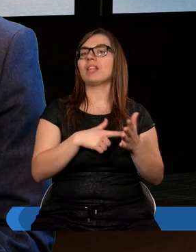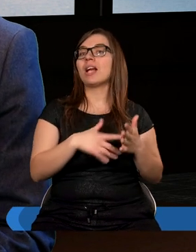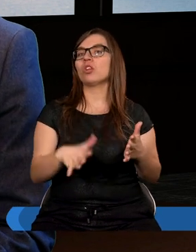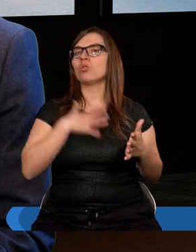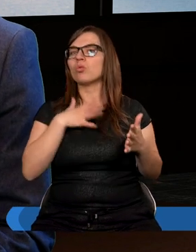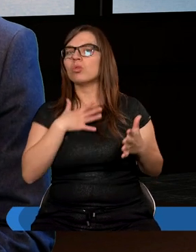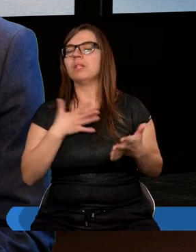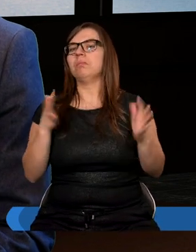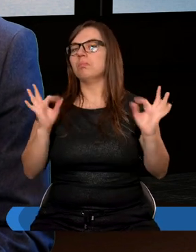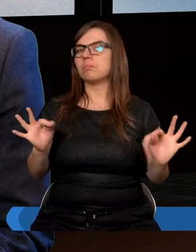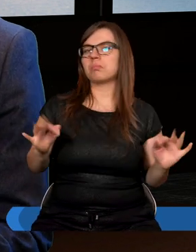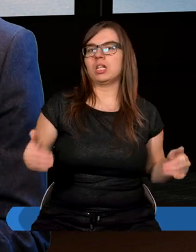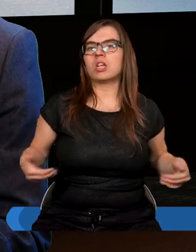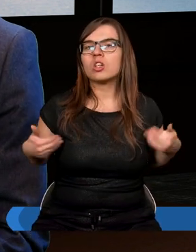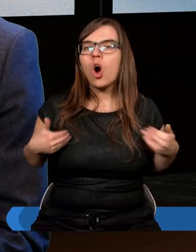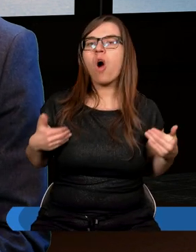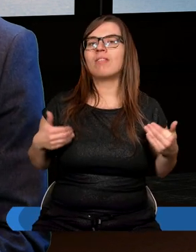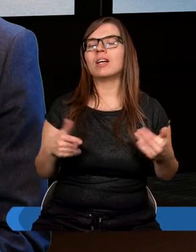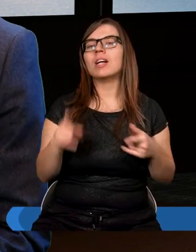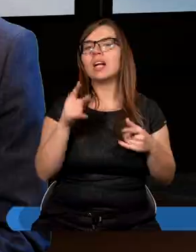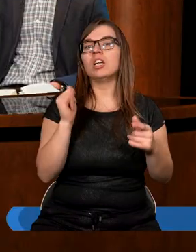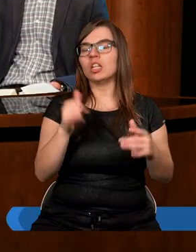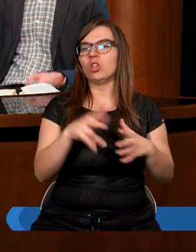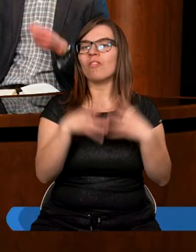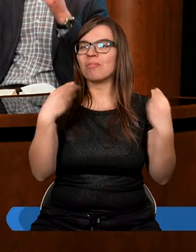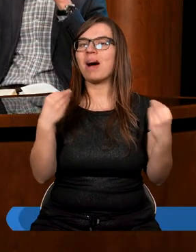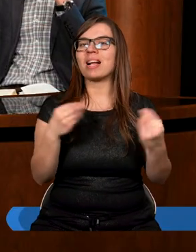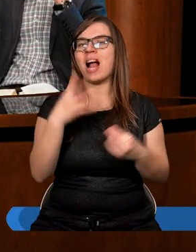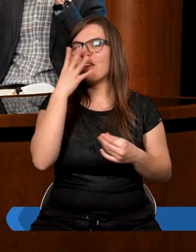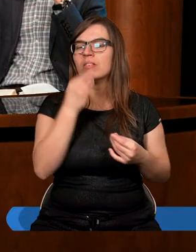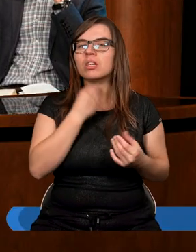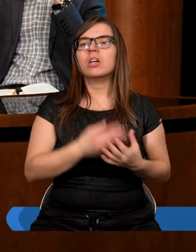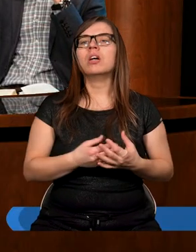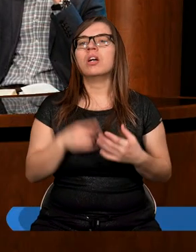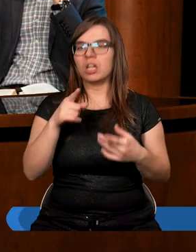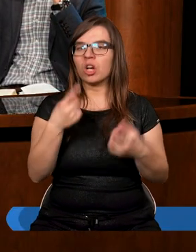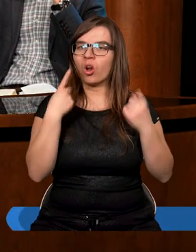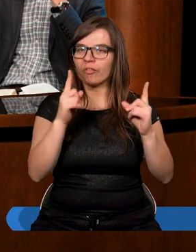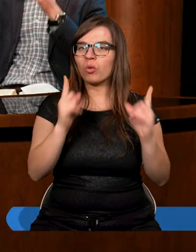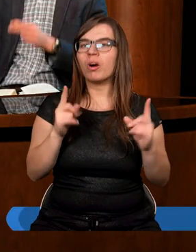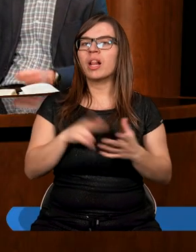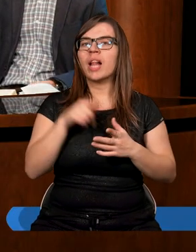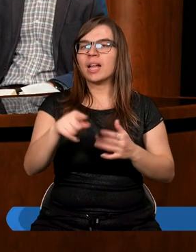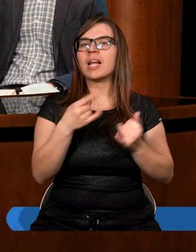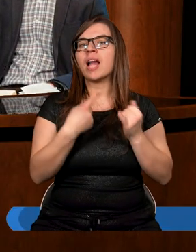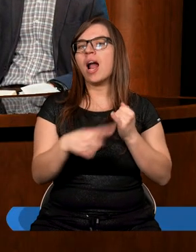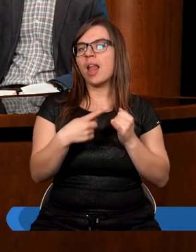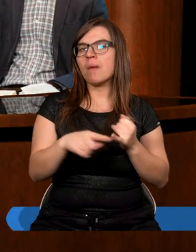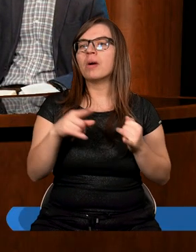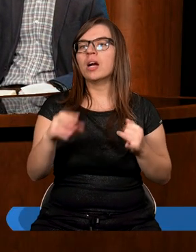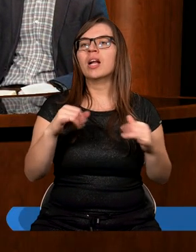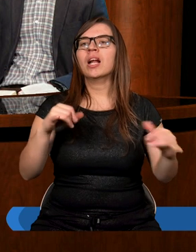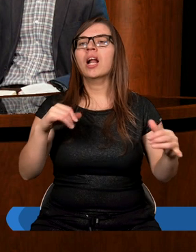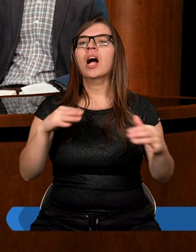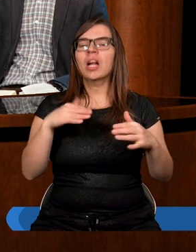zdrowi. No i z Ewangelią jest podobnie. Dziękuję, że zwróciłeś uwagę również na ten element szafowania